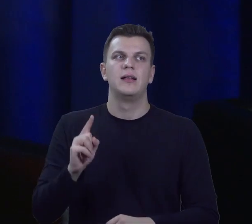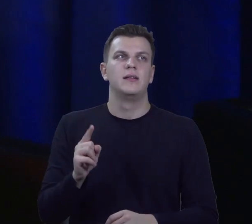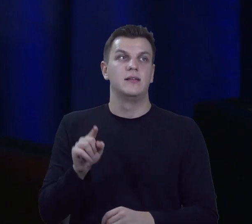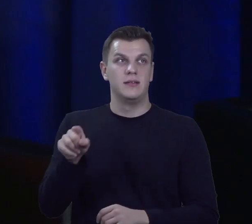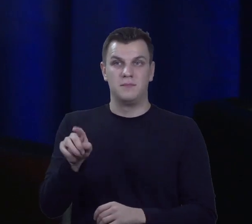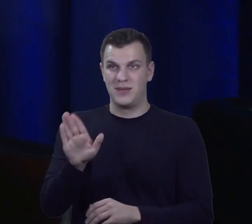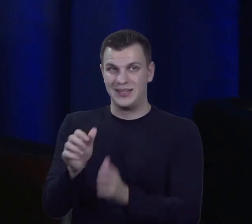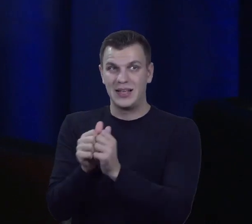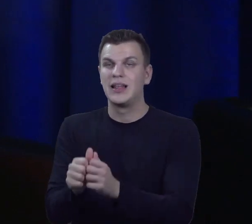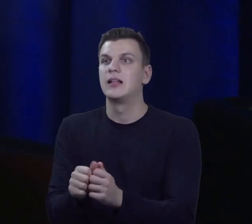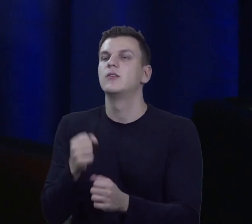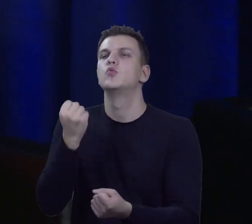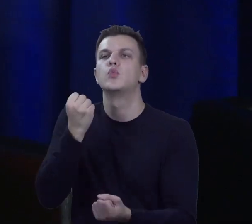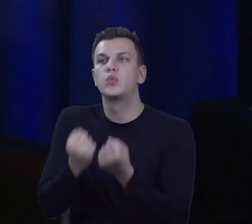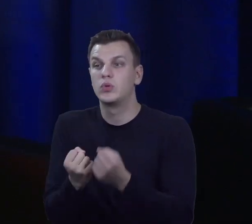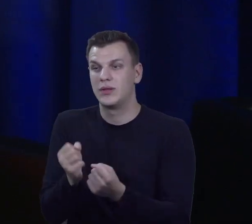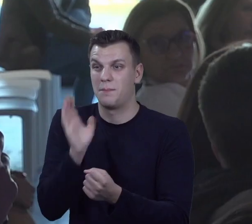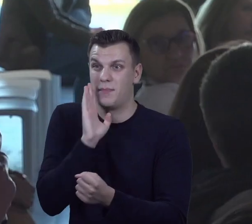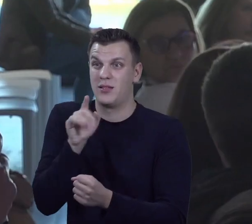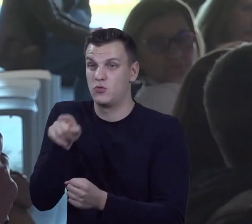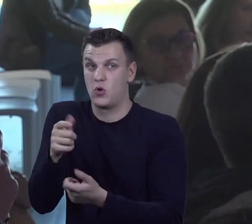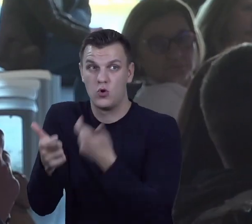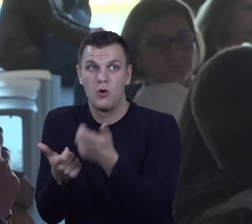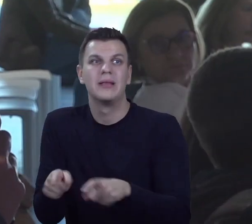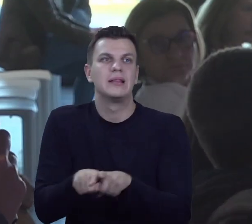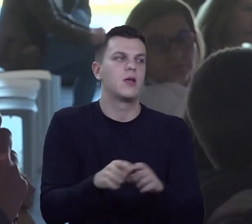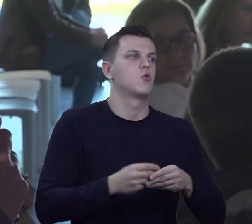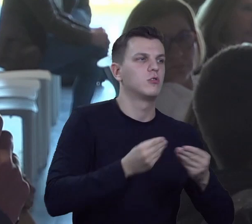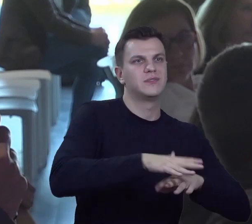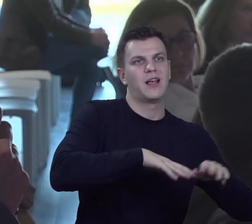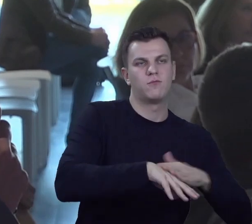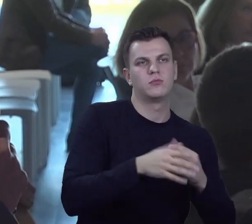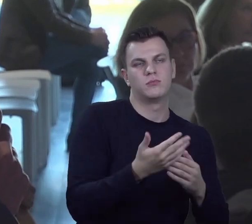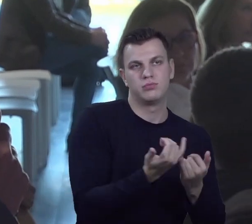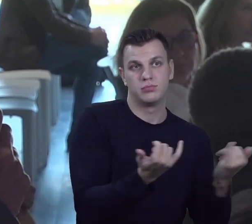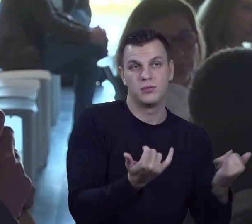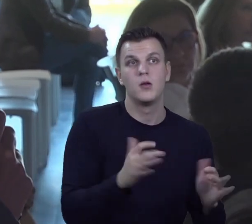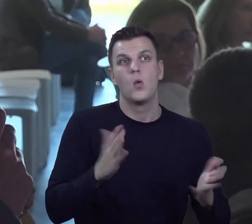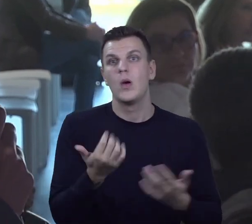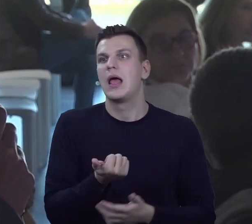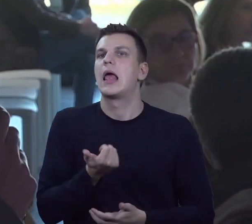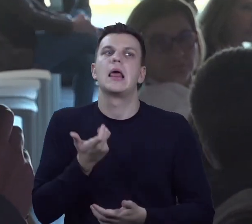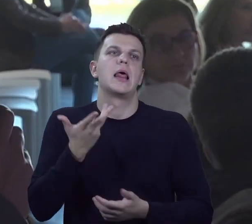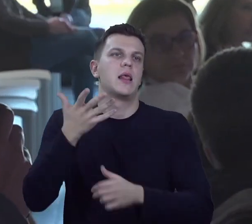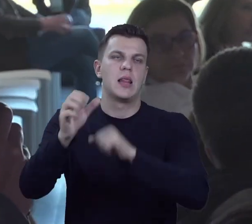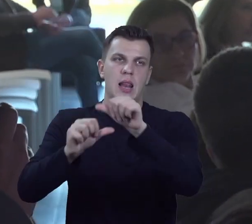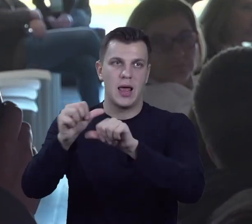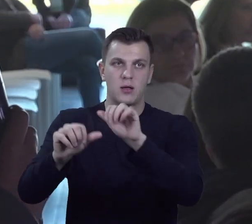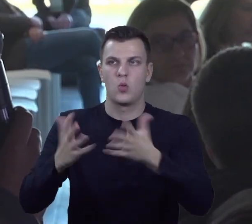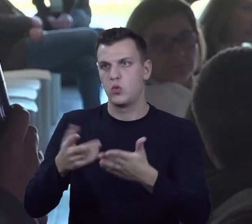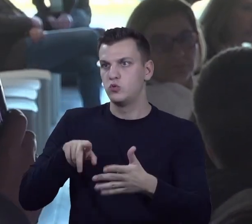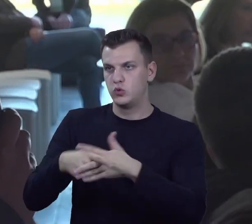prowadzić inne życie zawodowe i rozwijać się. Więc te ileś lat to jest luka, to jest